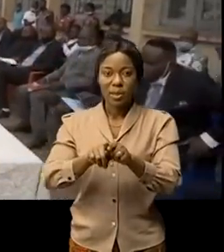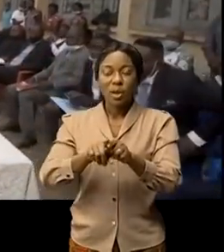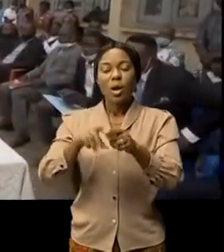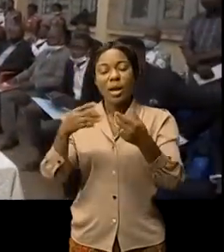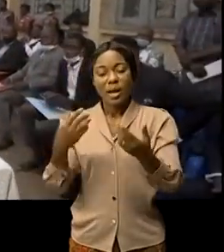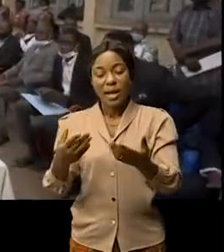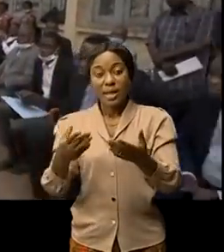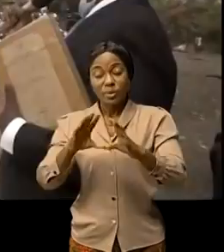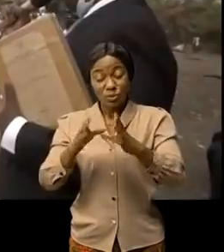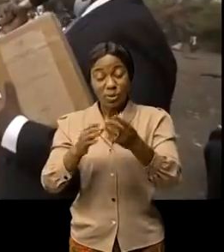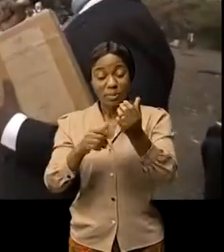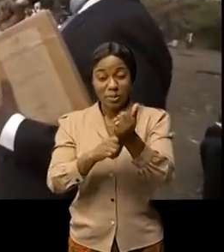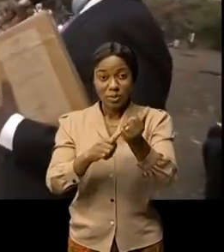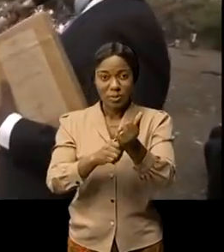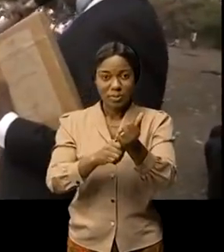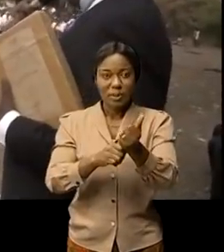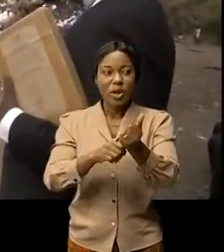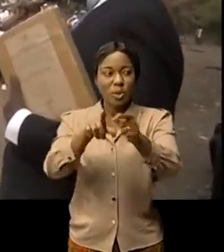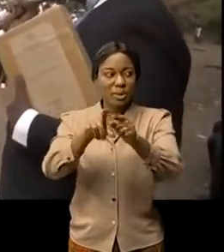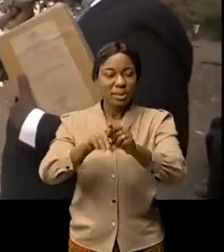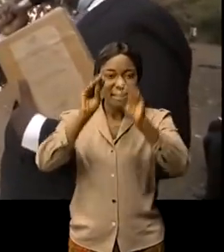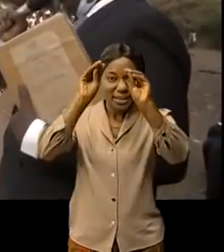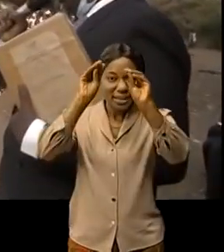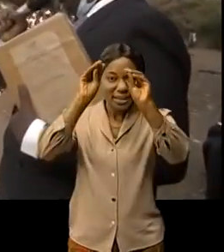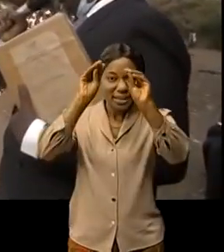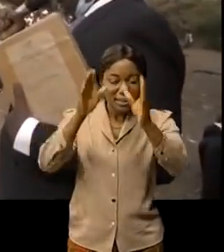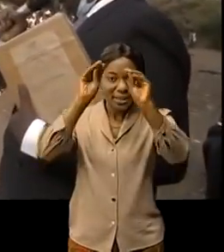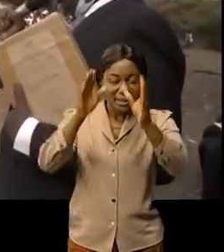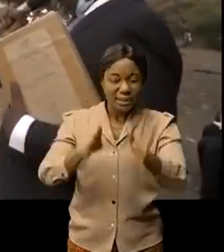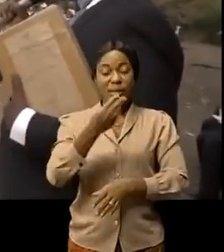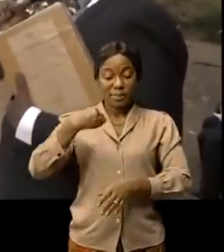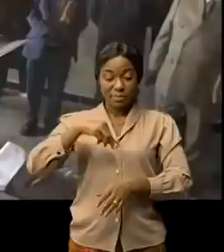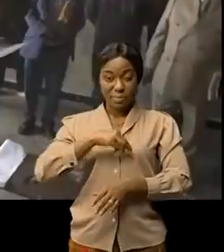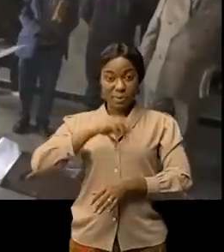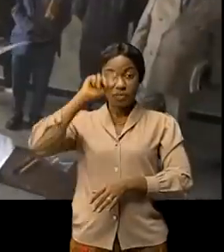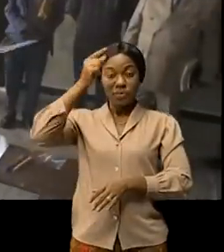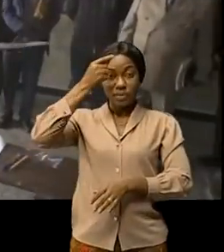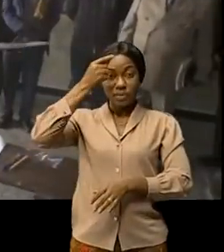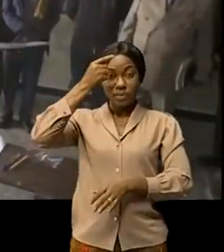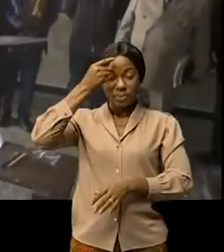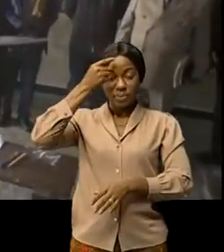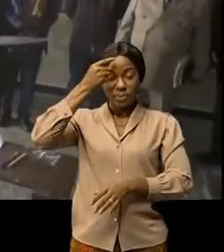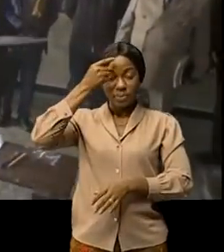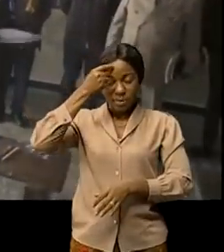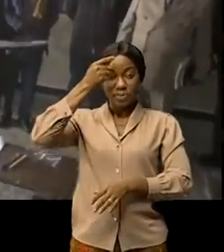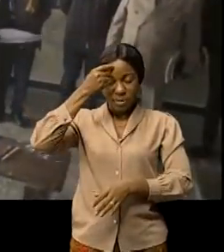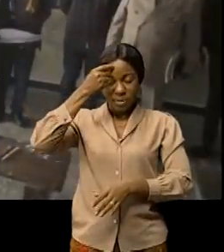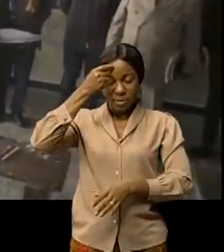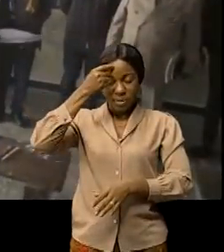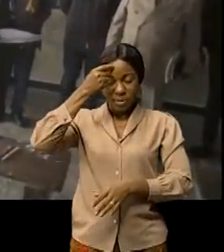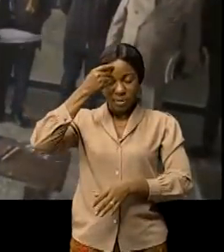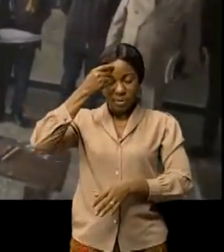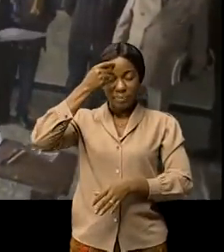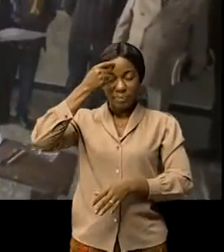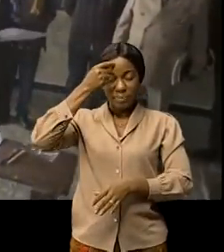des délégués de l'enseignement primaire les députés provinciaux et le droit du gouvernement avant de présider le ministre du gouvernement